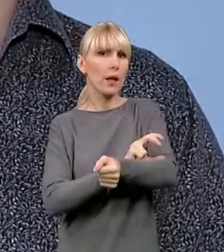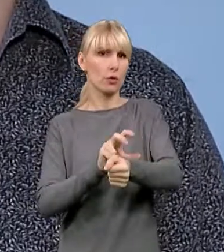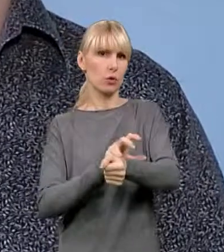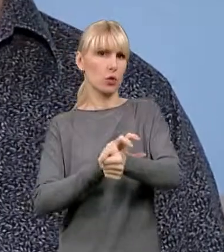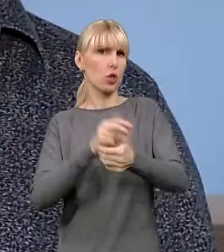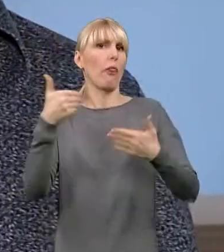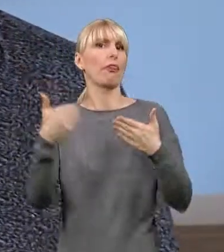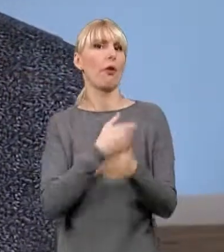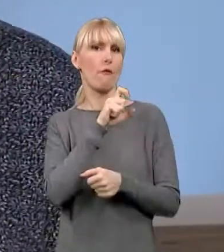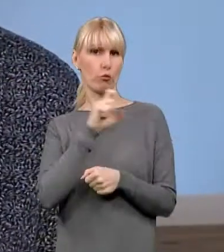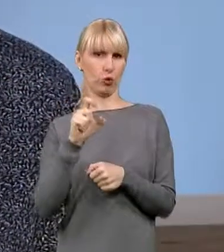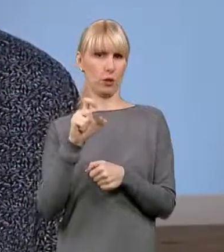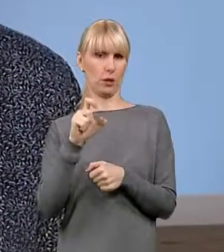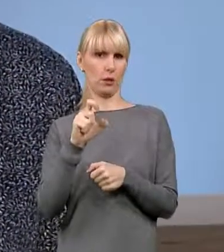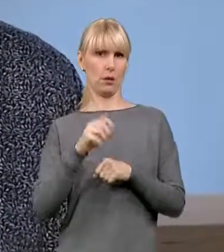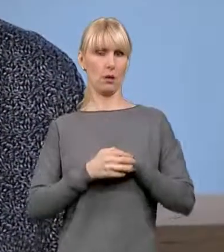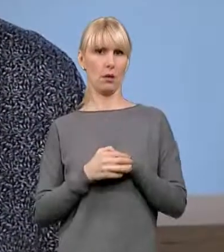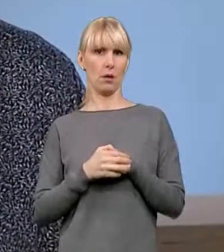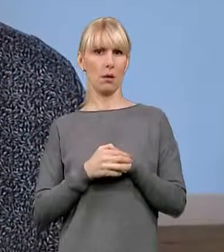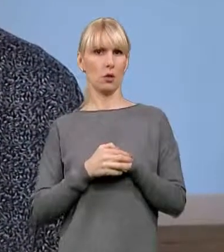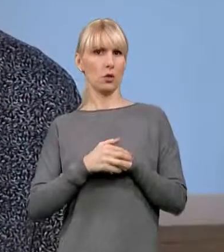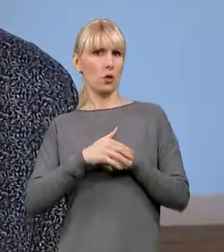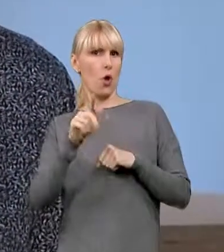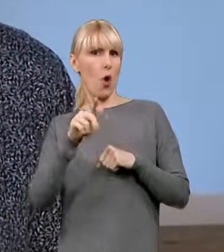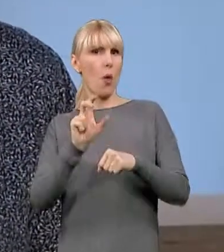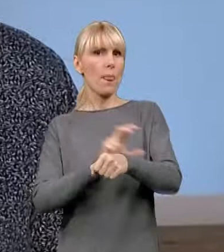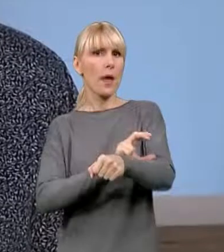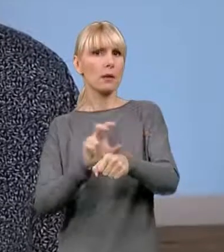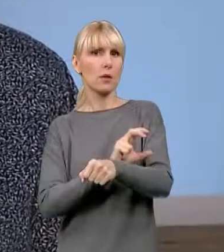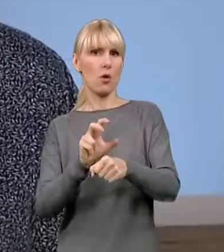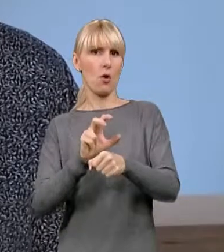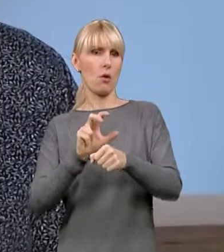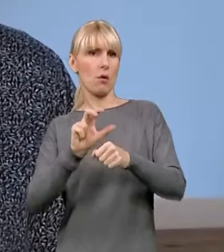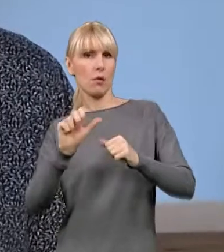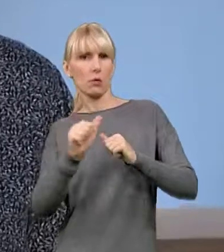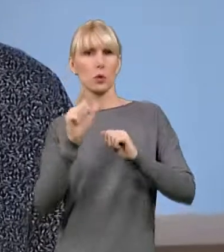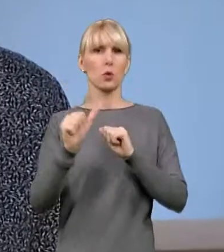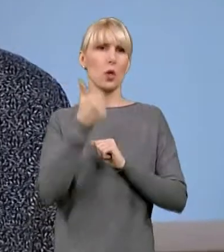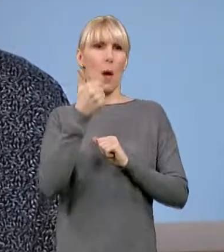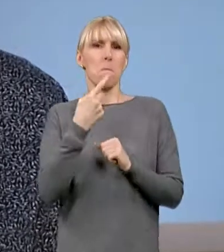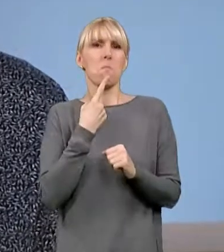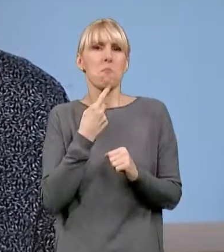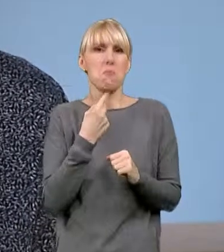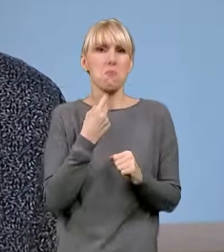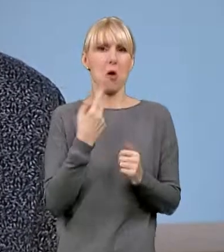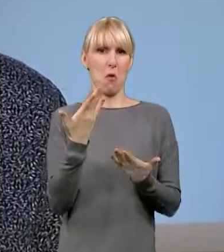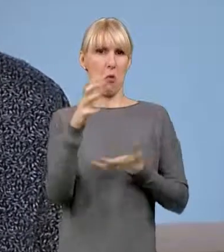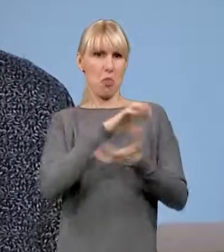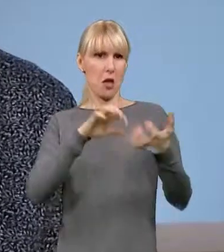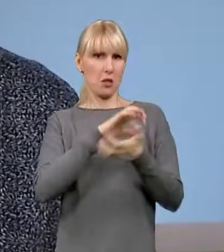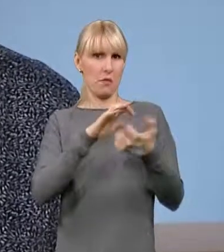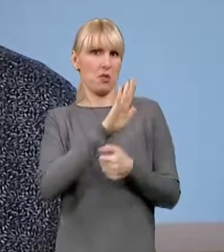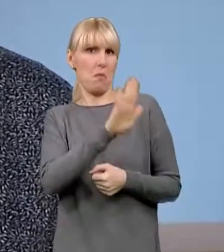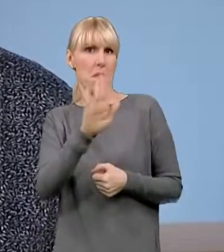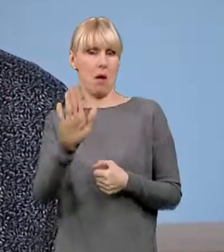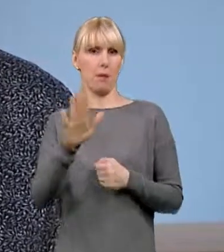genetycznej. W związku z tym mówimy tutaj o bardzo wysokich technologiach, technologiach, którymi dysponuje bardzo niewiele firm w skali świata, technologiach, które